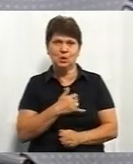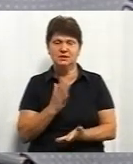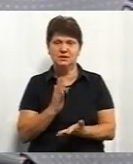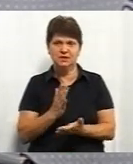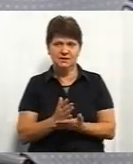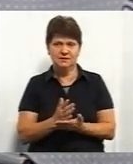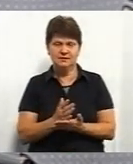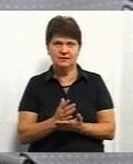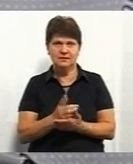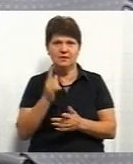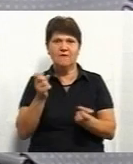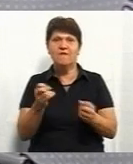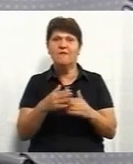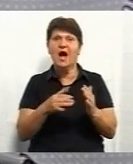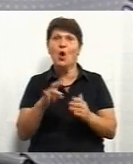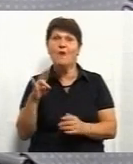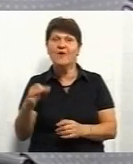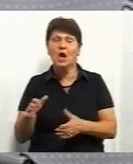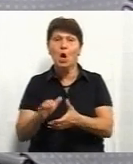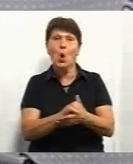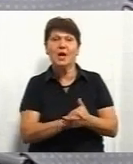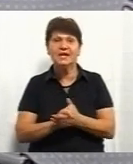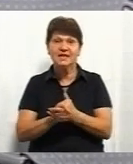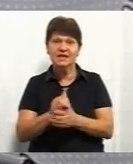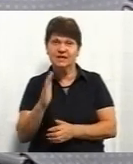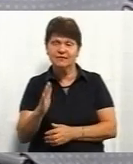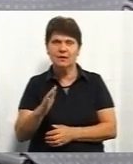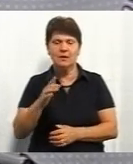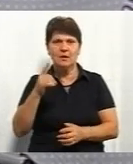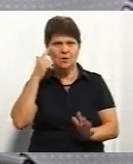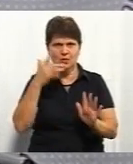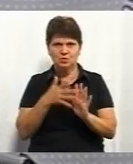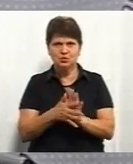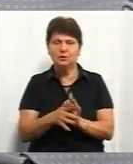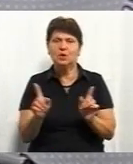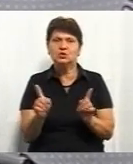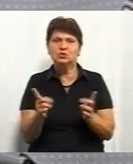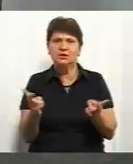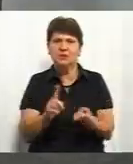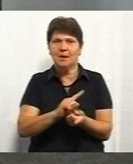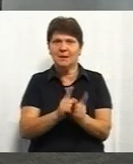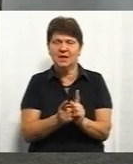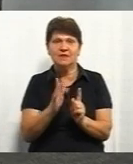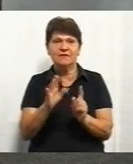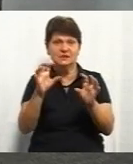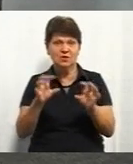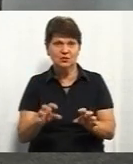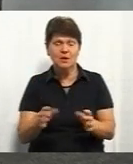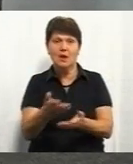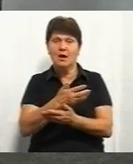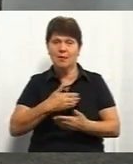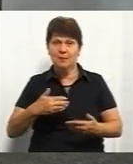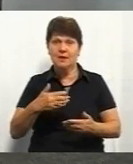фаховий колектив, який чітко розуміє, що треба міняти в законодавстві. Ми даємо свої